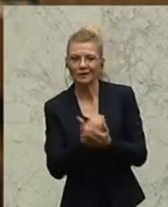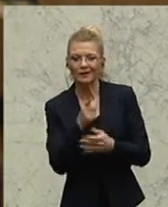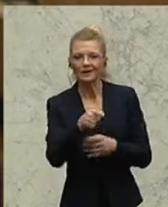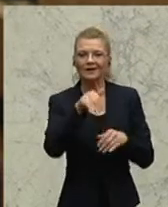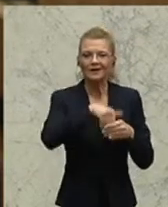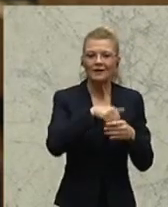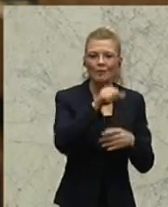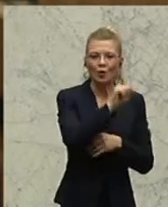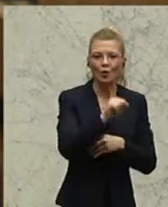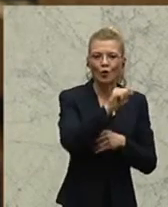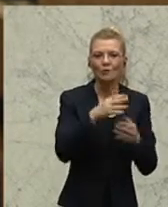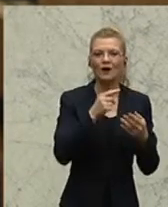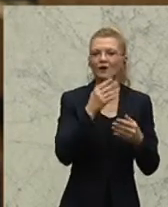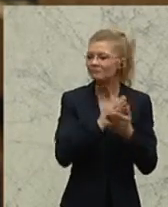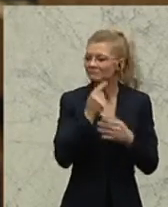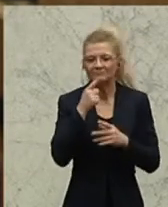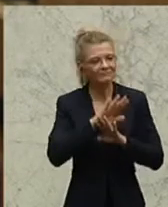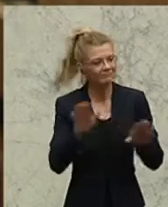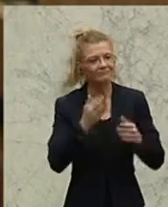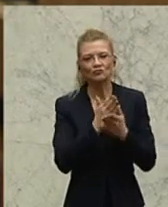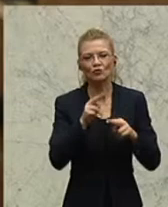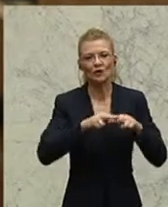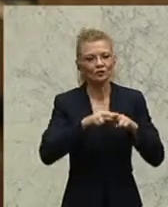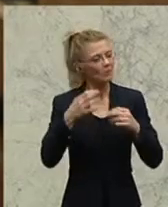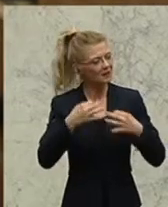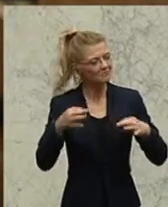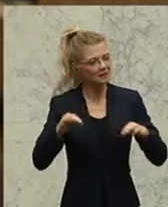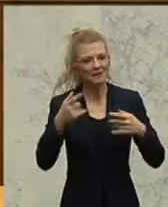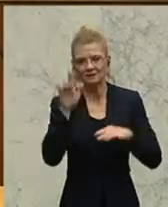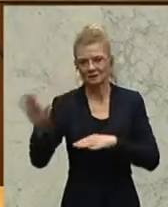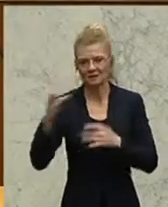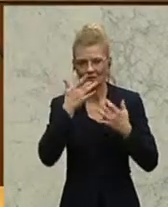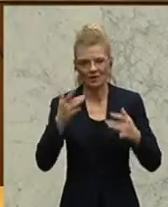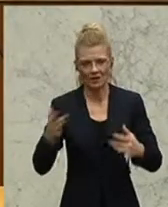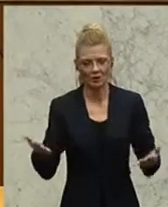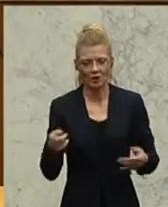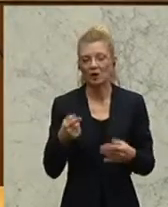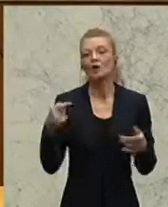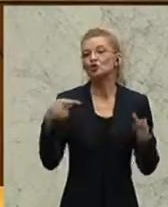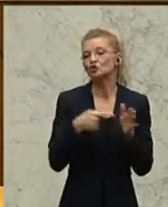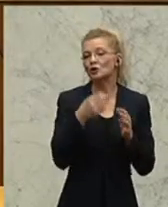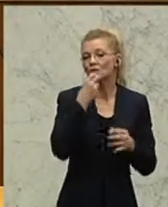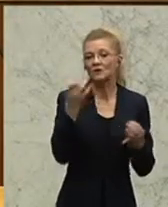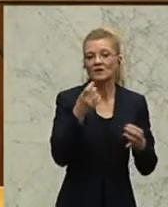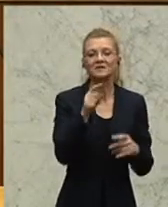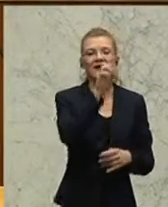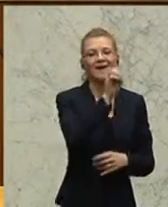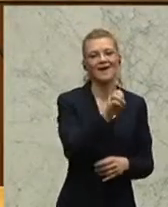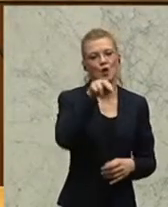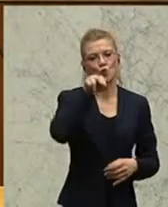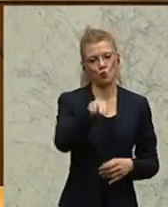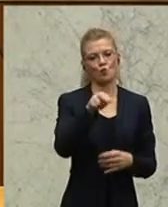Rechnungshöfe vorweggenommen hat und die Empfehlungen durchaus auch passen. Stichwort EU-Patent, wo es ja auf